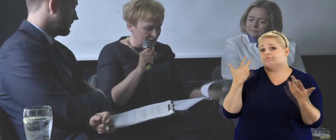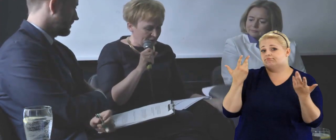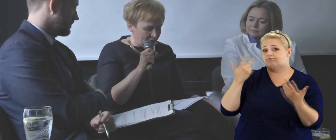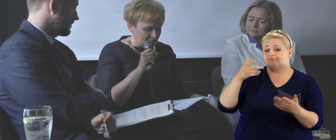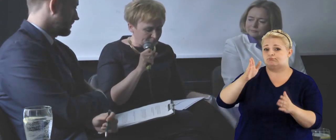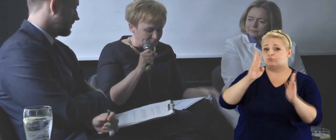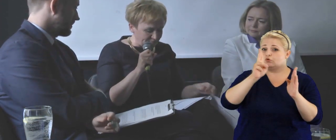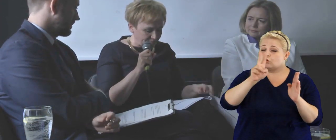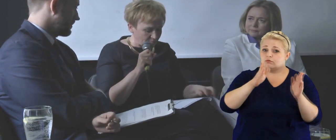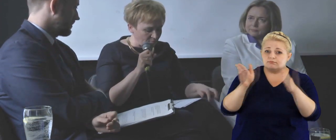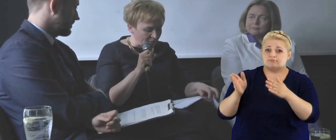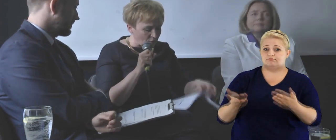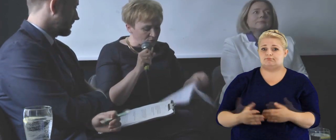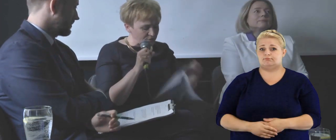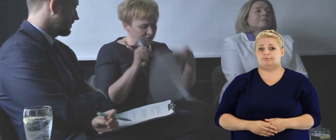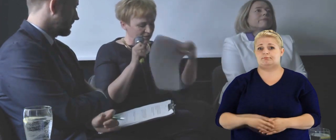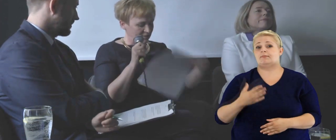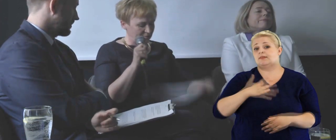zwracać.